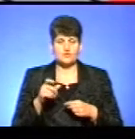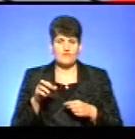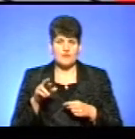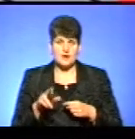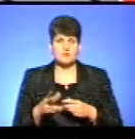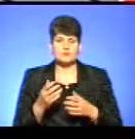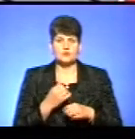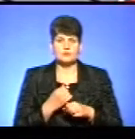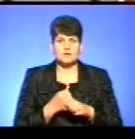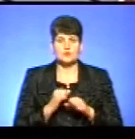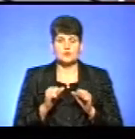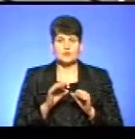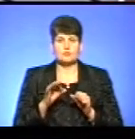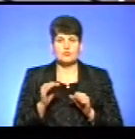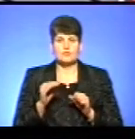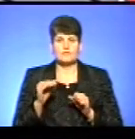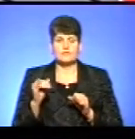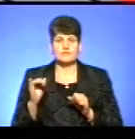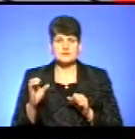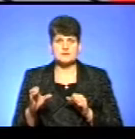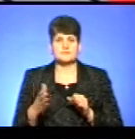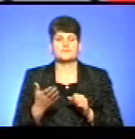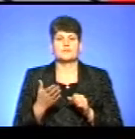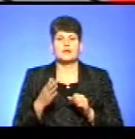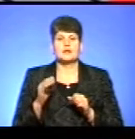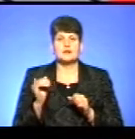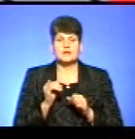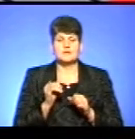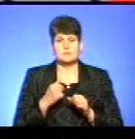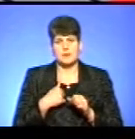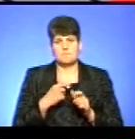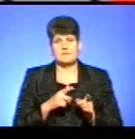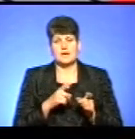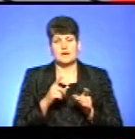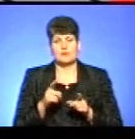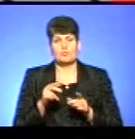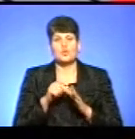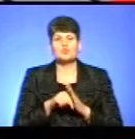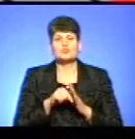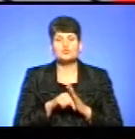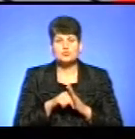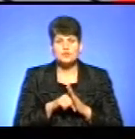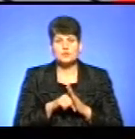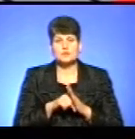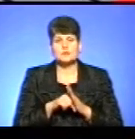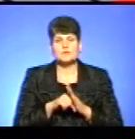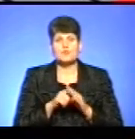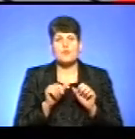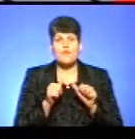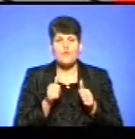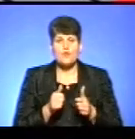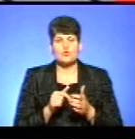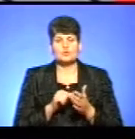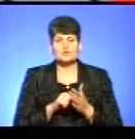здійснили з урядовим офісом з координації Європейської і Євроатлантичної інтеграції, і ми переходимо по суті, по формі, по